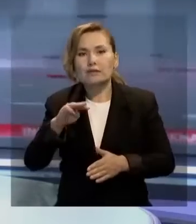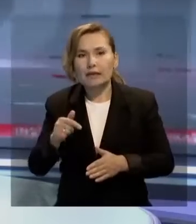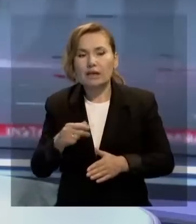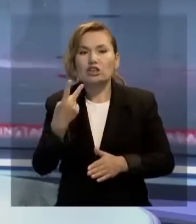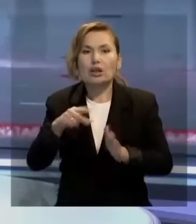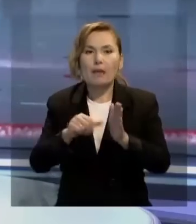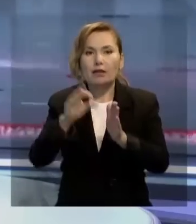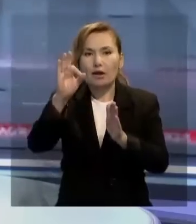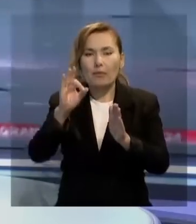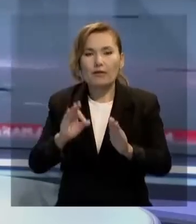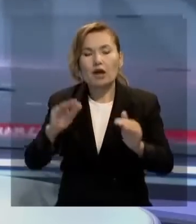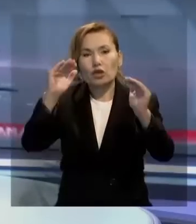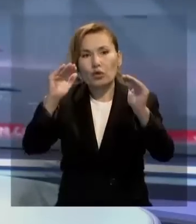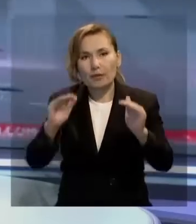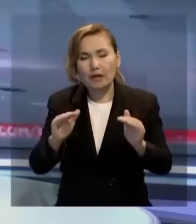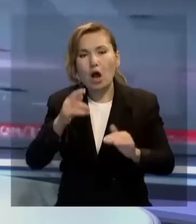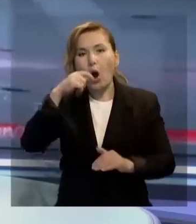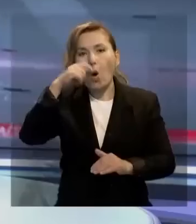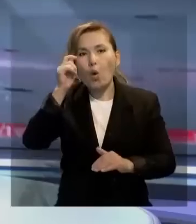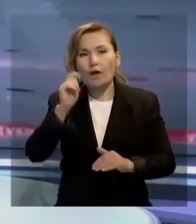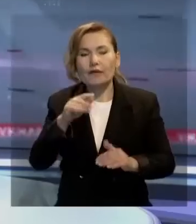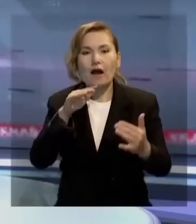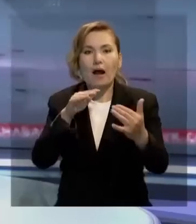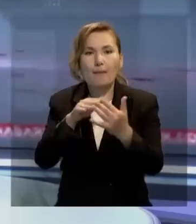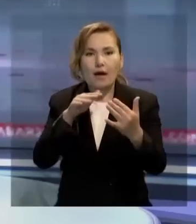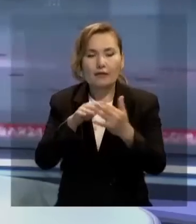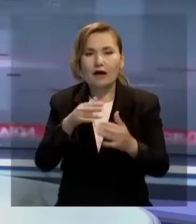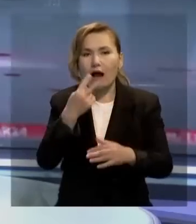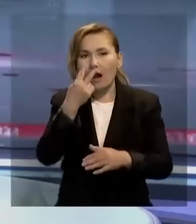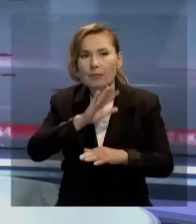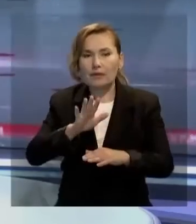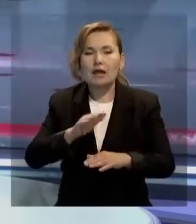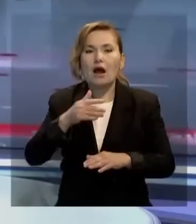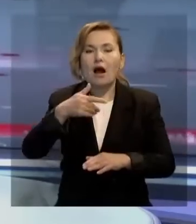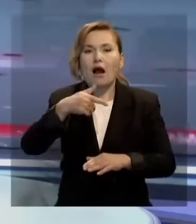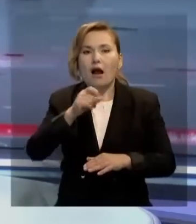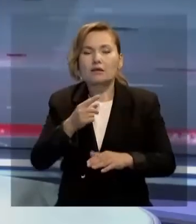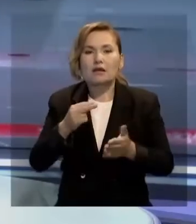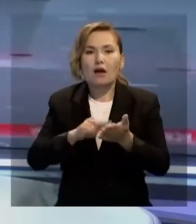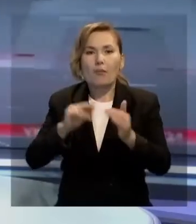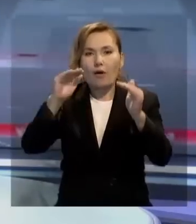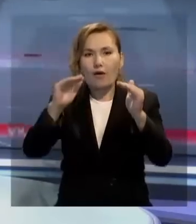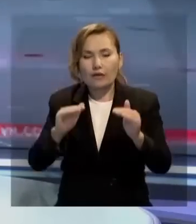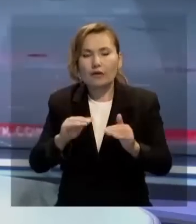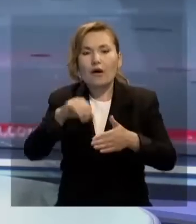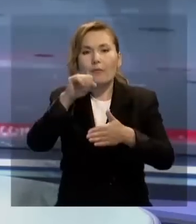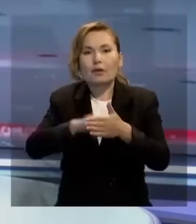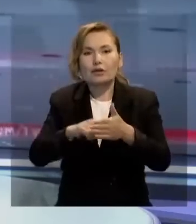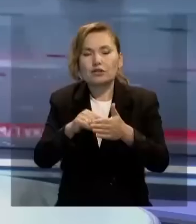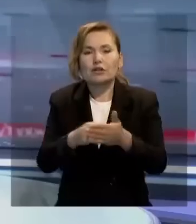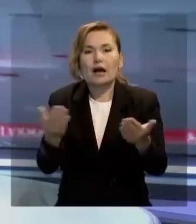яғни 26%-ке төмендеген. Елдегі қарулы қақтығысқа қарамастан көгілдір отының күрт арзандауына не себеп,